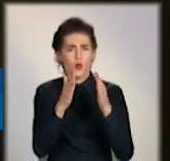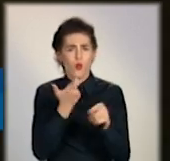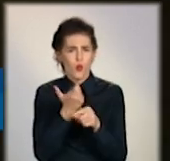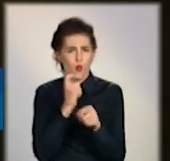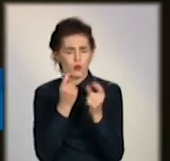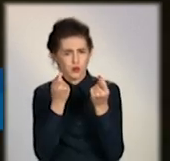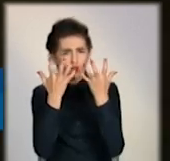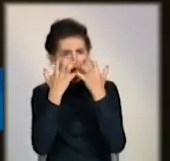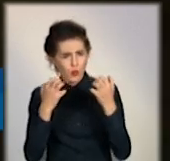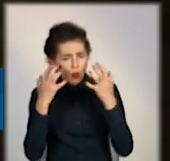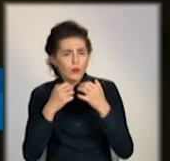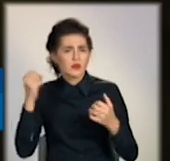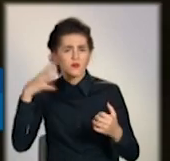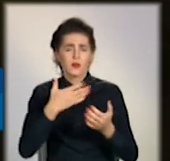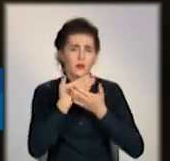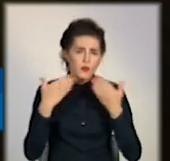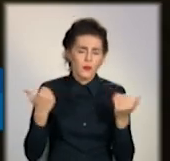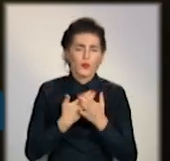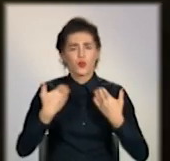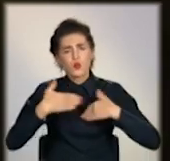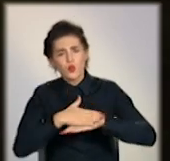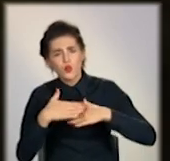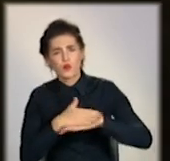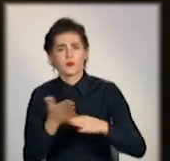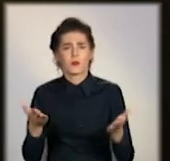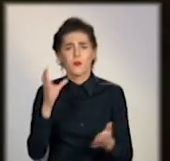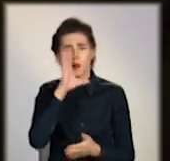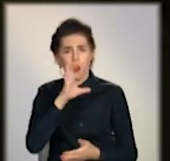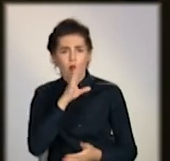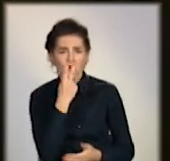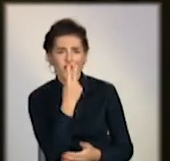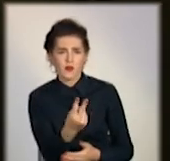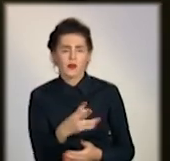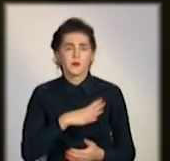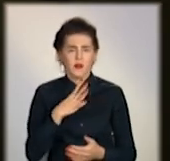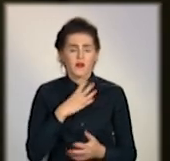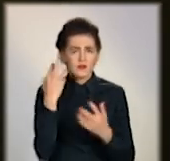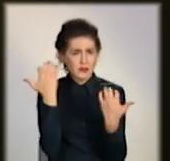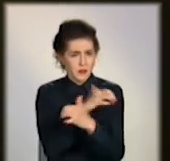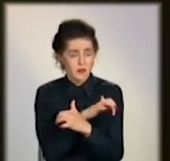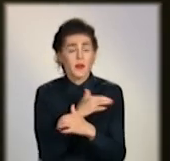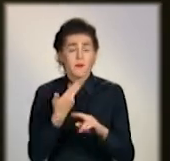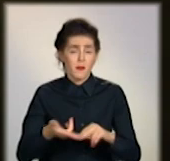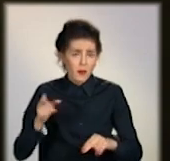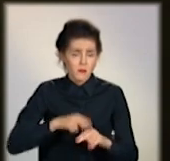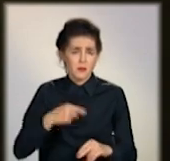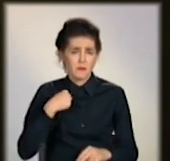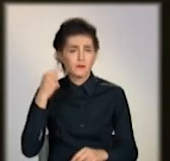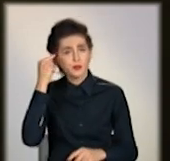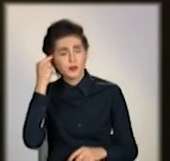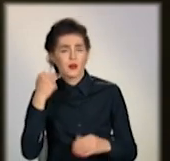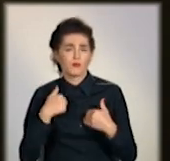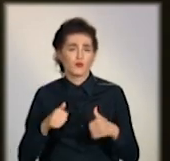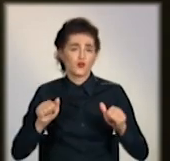в темне час, вечором, ночі, плохо водителям видно, їм нагрузка. І тому ми,